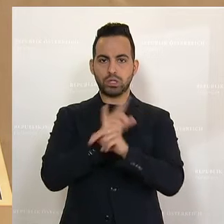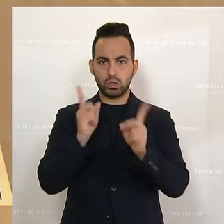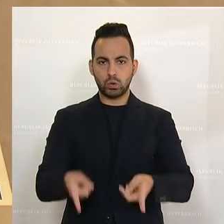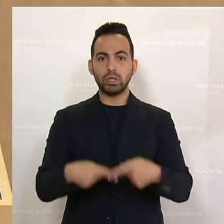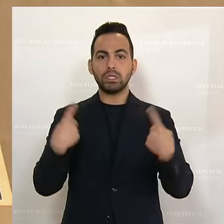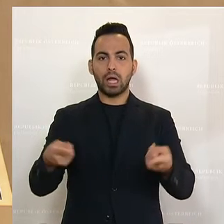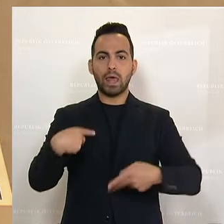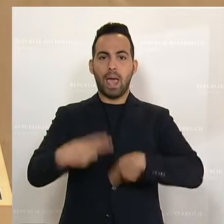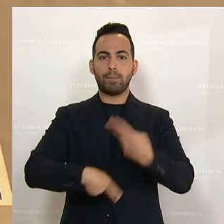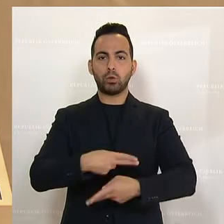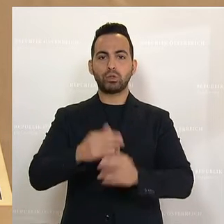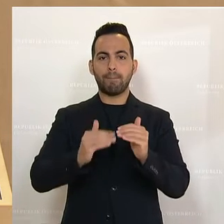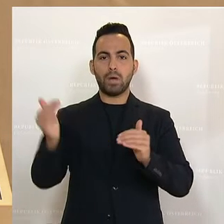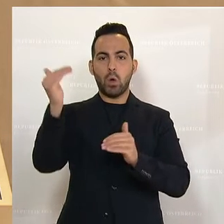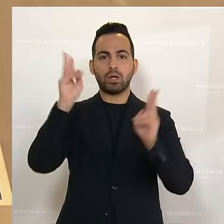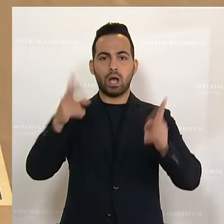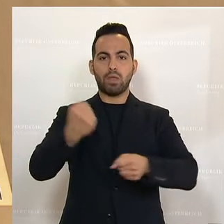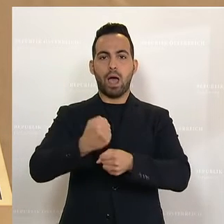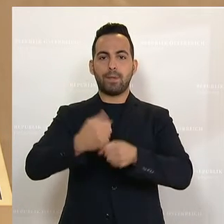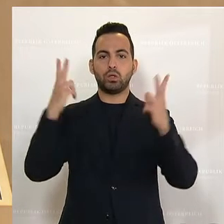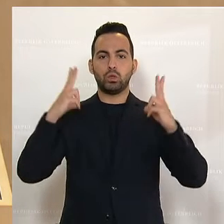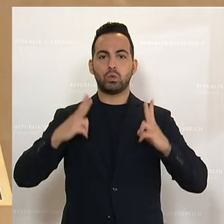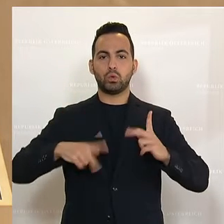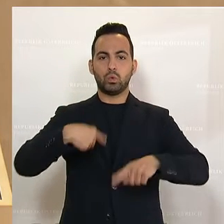die Ermittlungsbehörden nämlich in Ruhe arbeiten können.